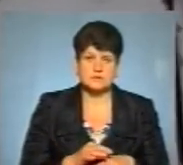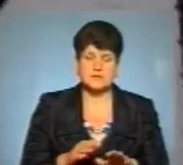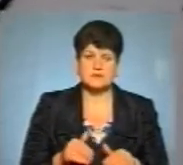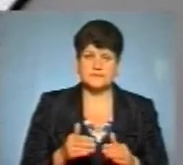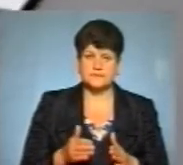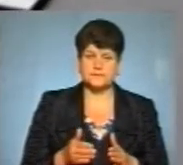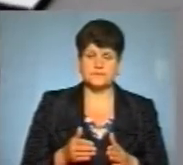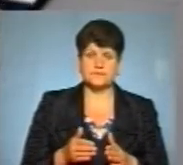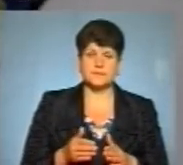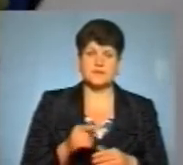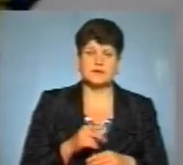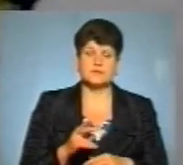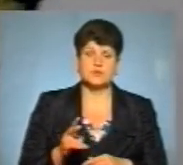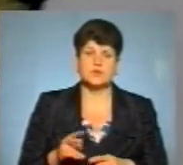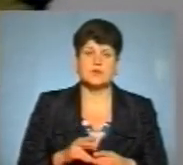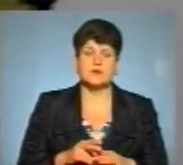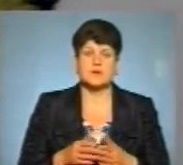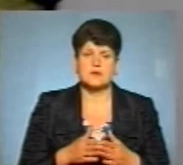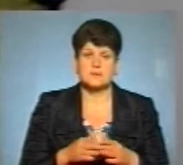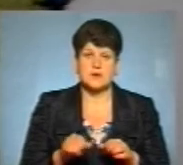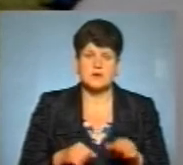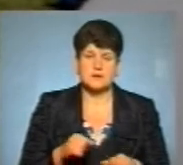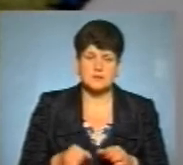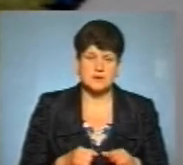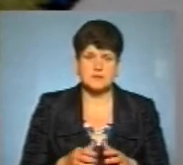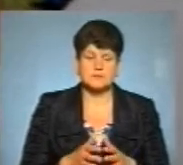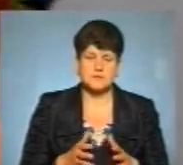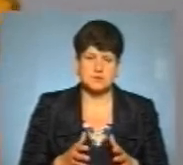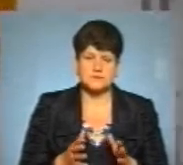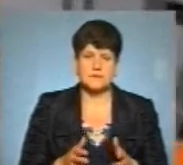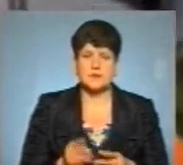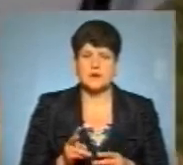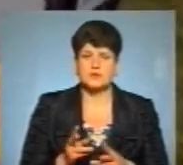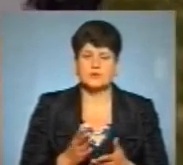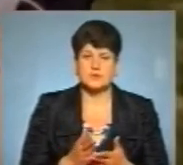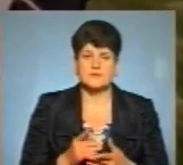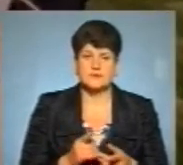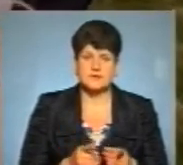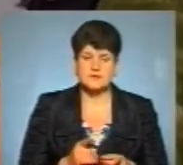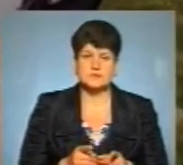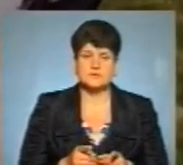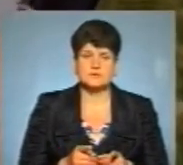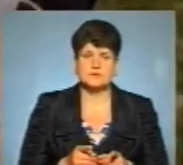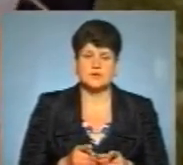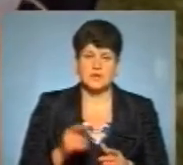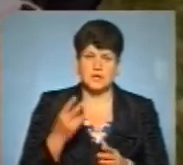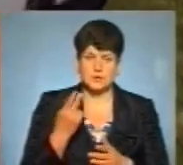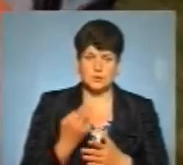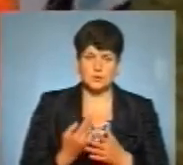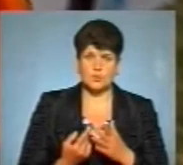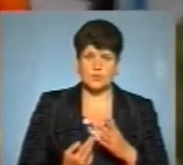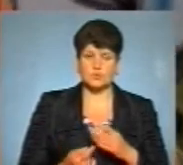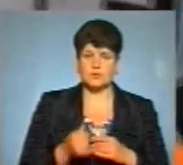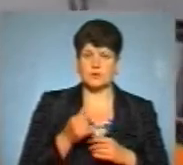тим, який на катамаранах питається, більш переважно. А хто ж її дійсно, які тонуть, хто не